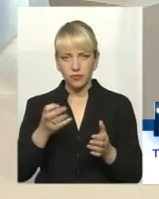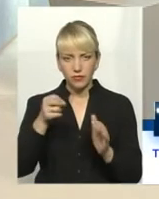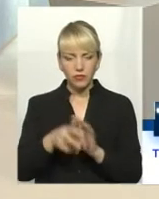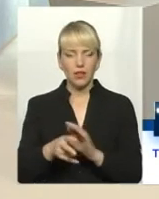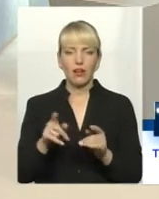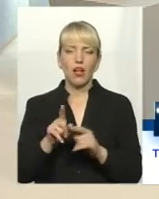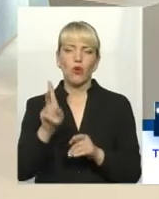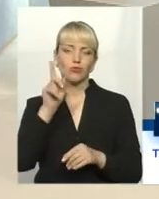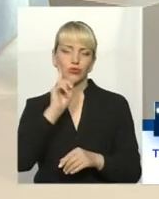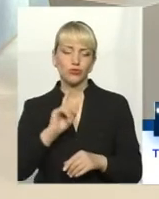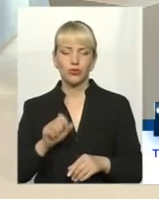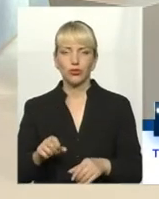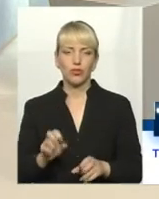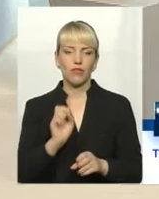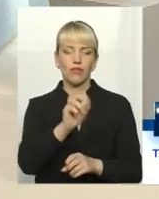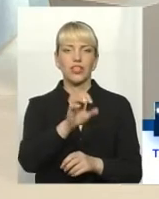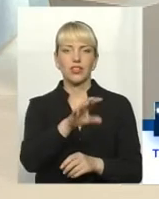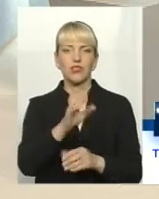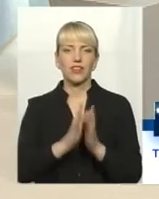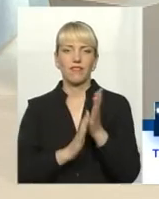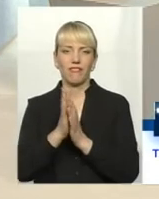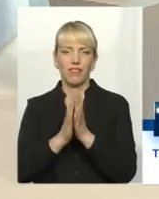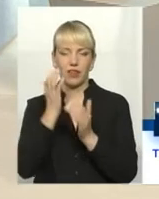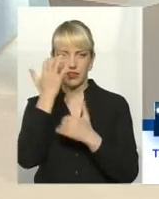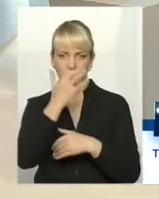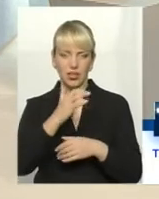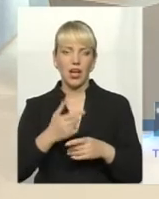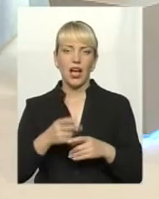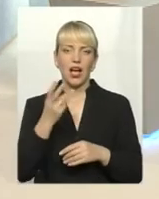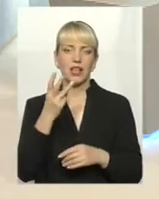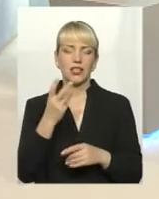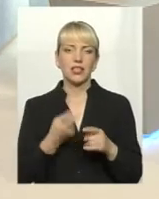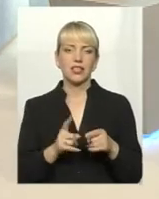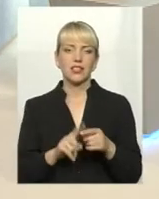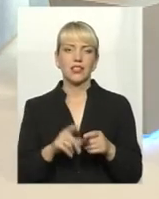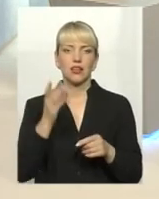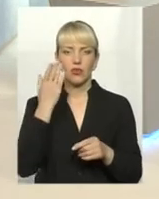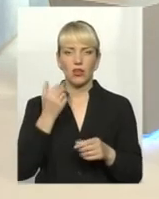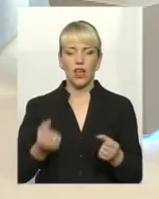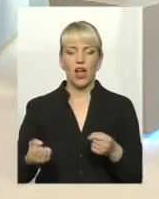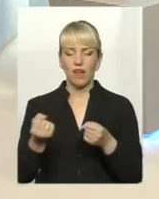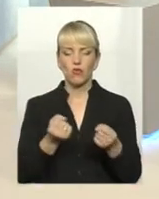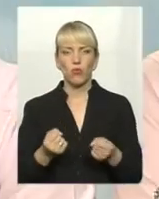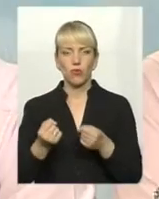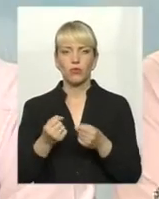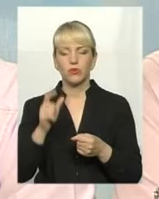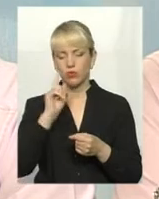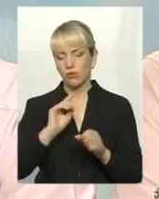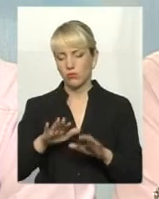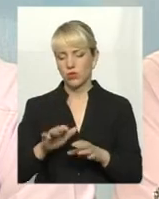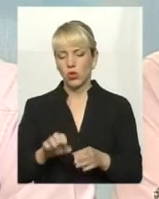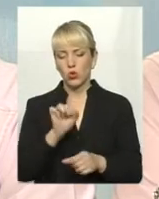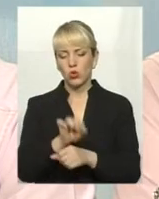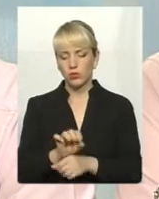Хтось взяв тачку, хтось взяв мішочок, вивезли, склали. Ну і третя категорія – це їхали автомобілем, зручне місце, зупинились, теж